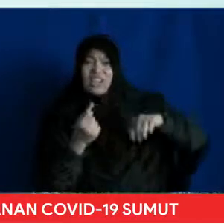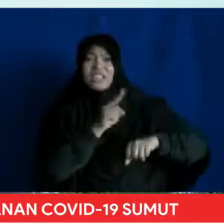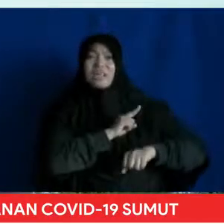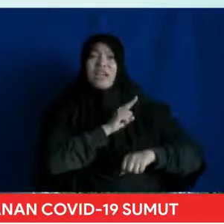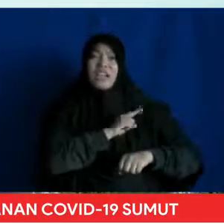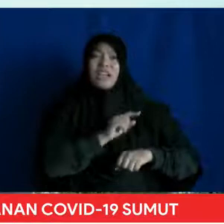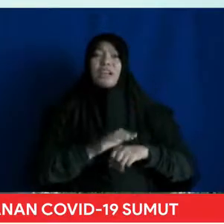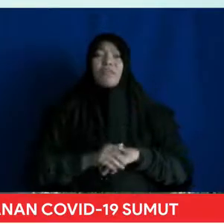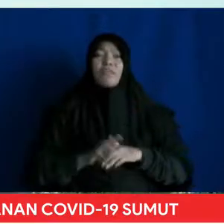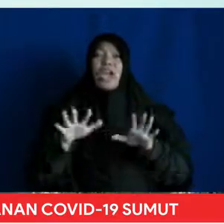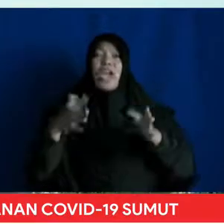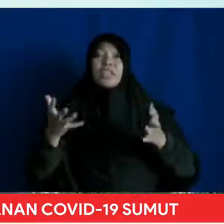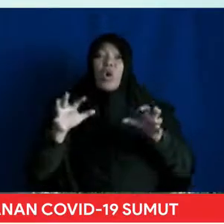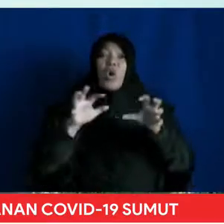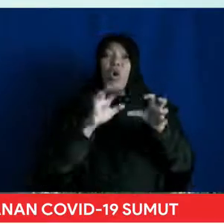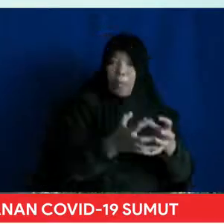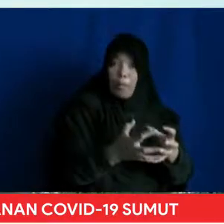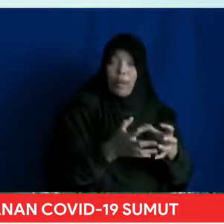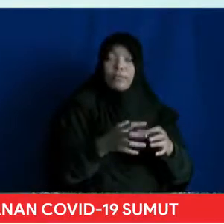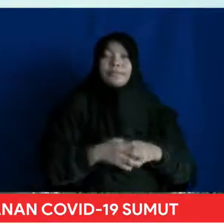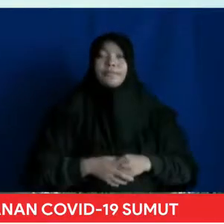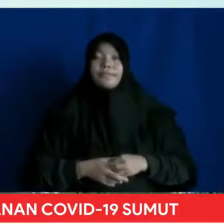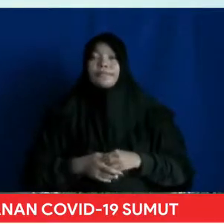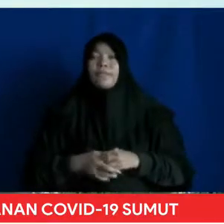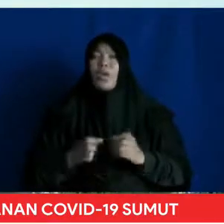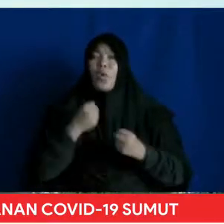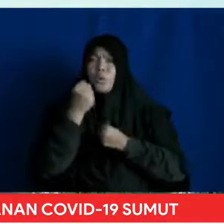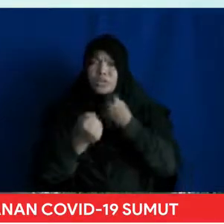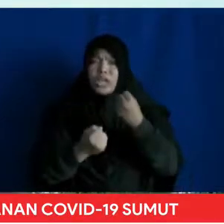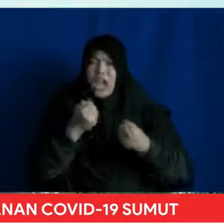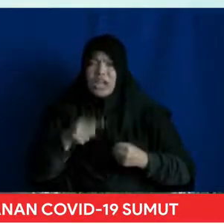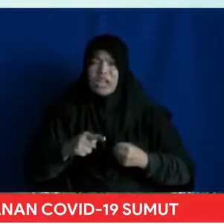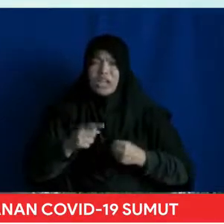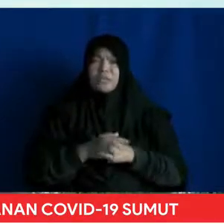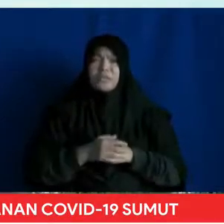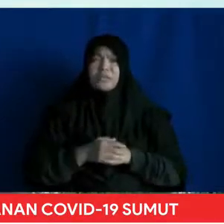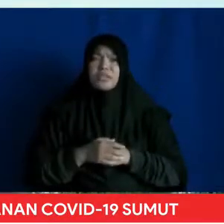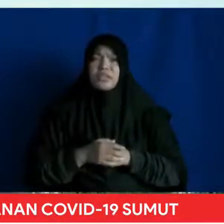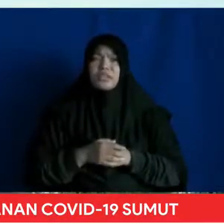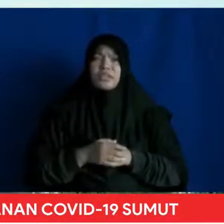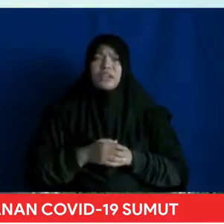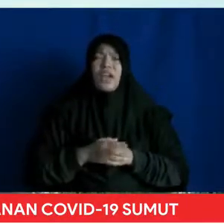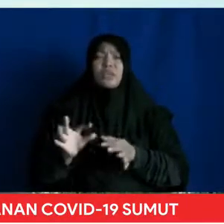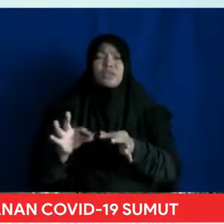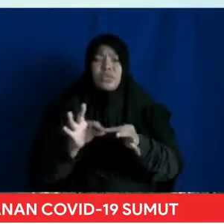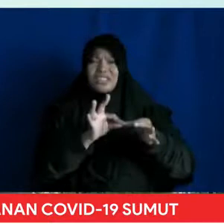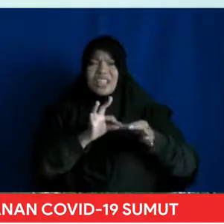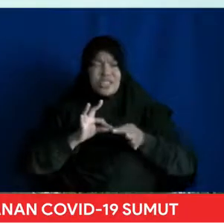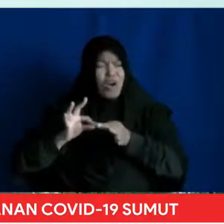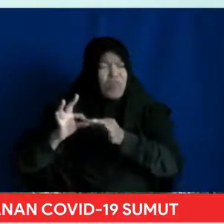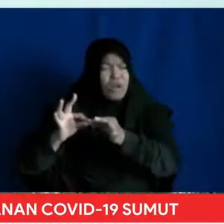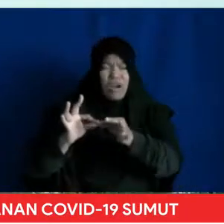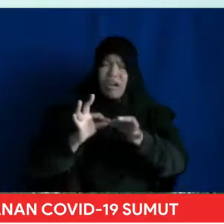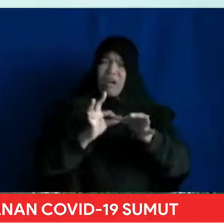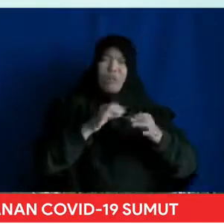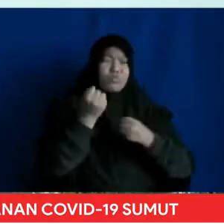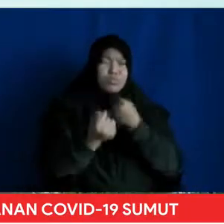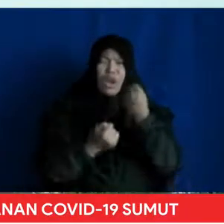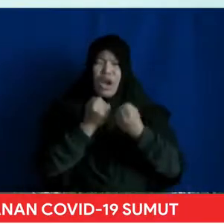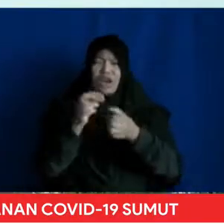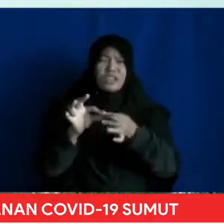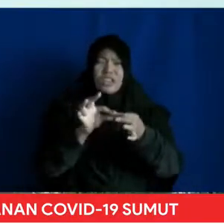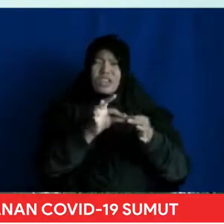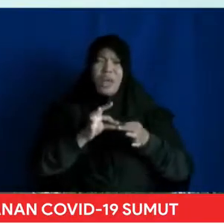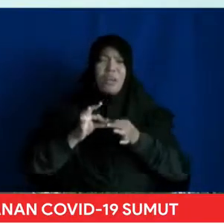ataupun kelompok Upaya ini akan kita perkuat Dengan penelusuran kontak yang lebih agresif lagi Oleh dinas kesehatan